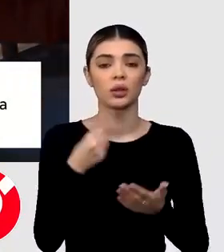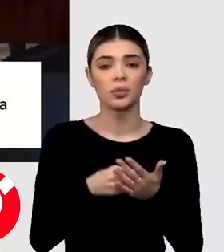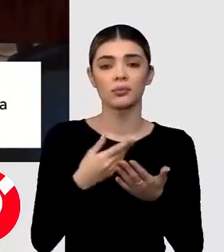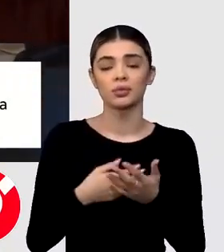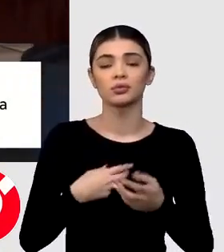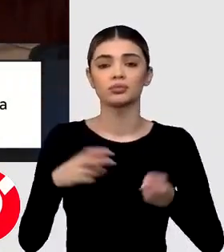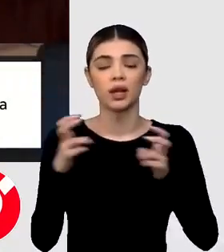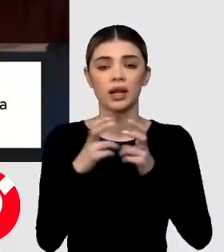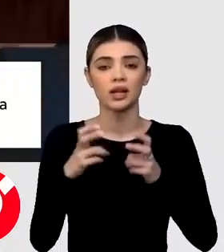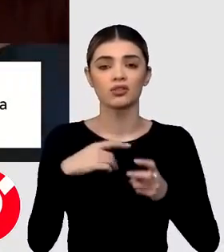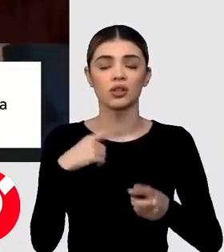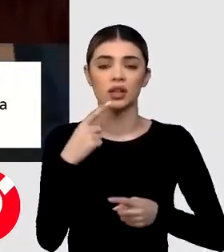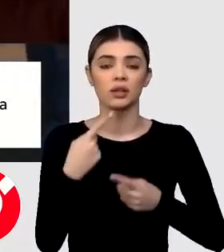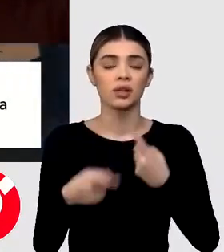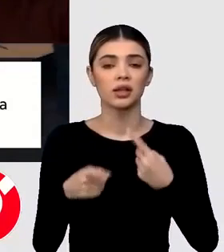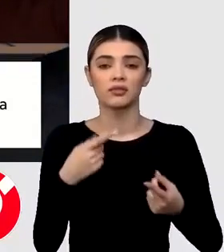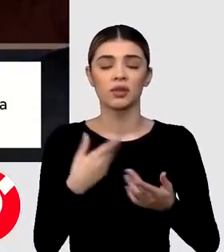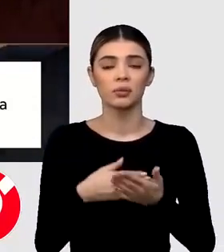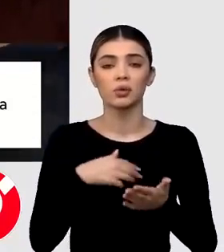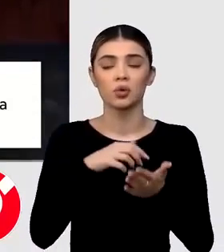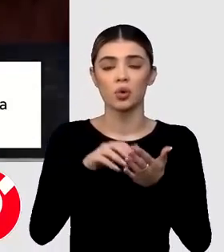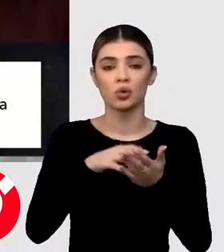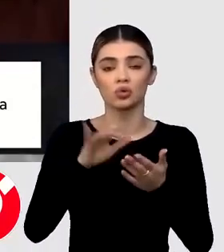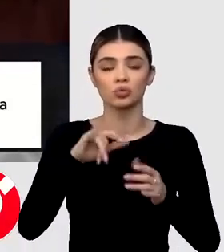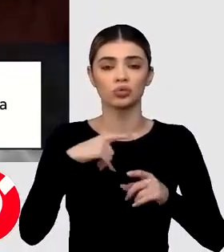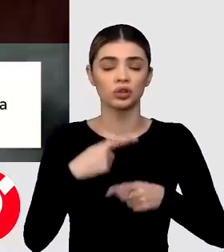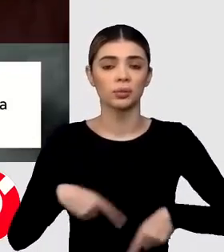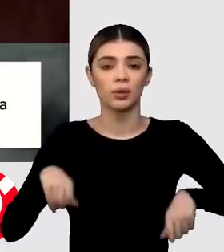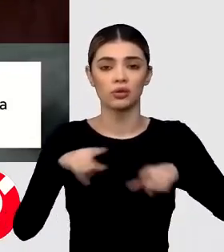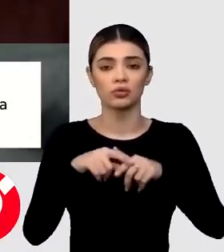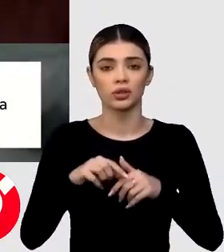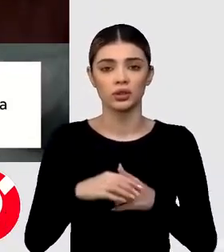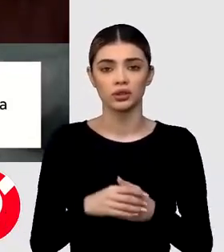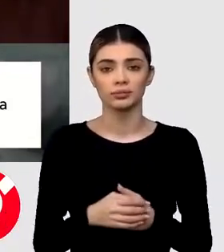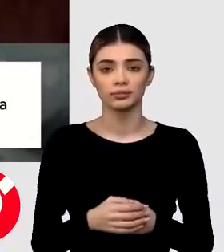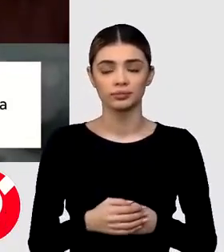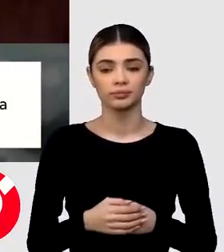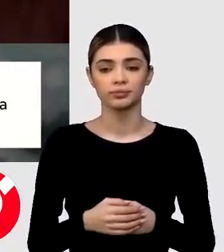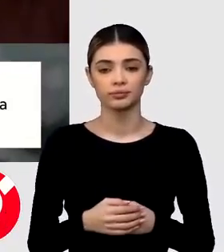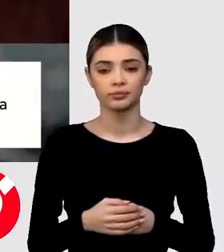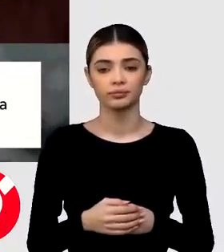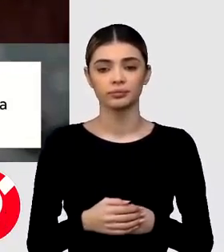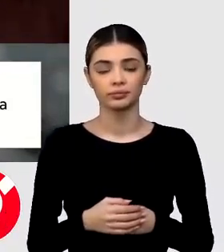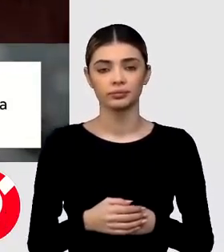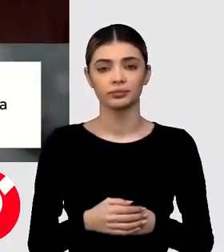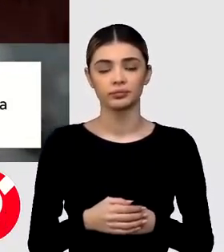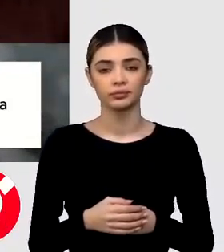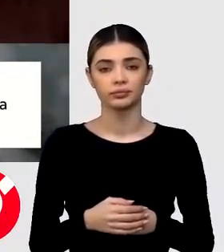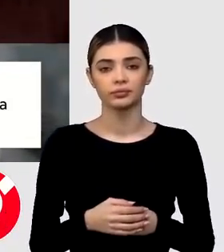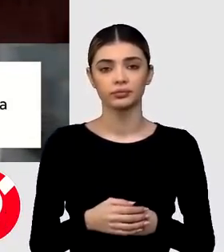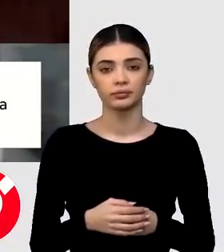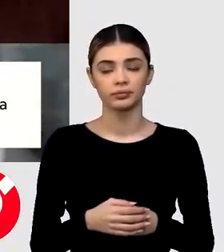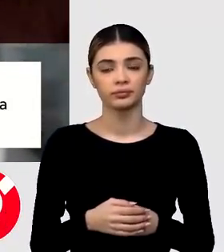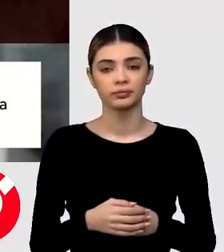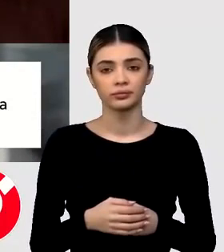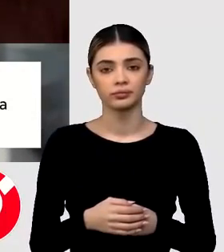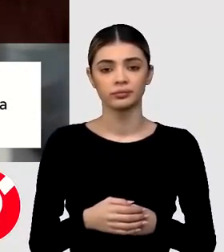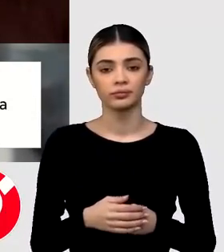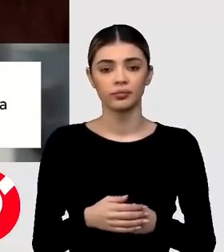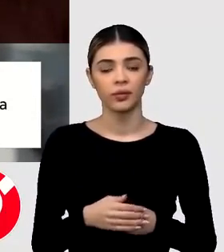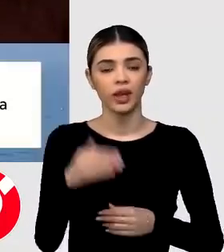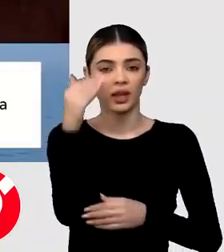energiei, indiferent de consum și împrejurări. În fond, aceste companii trebuie să-și